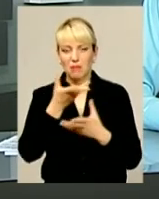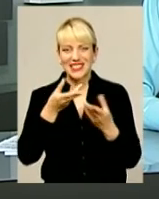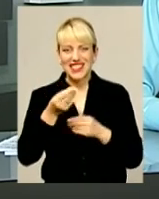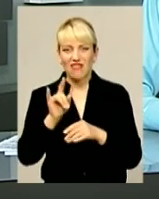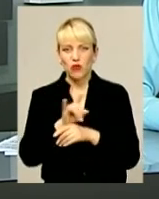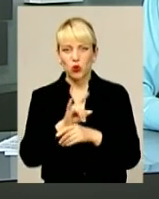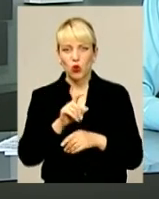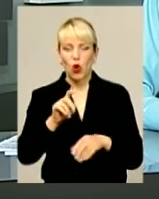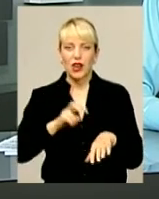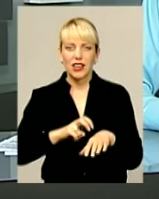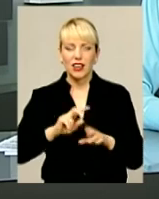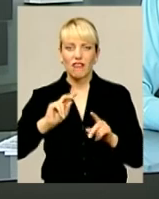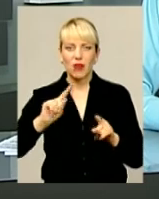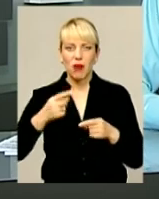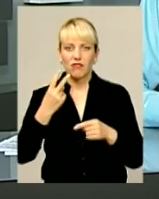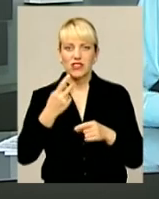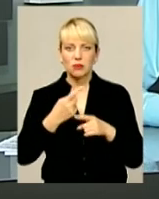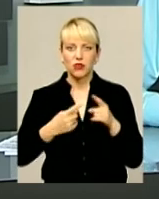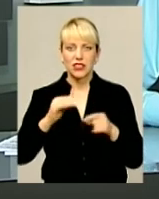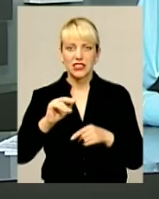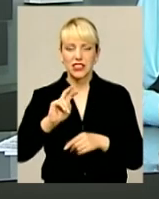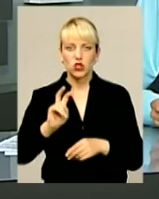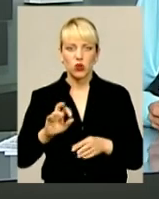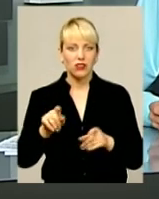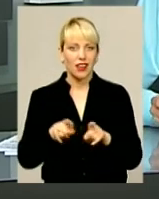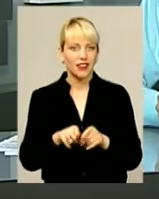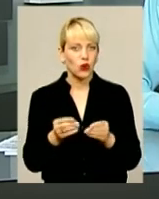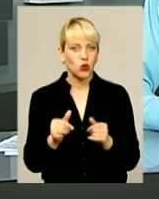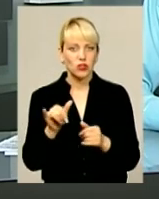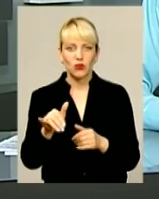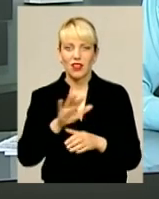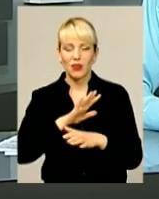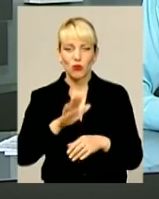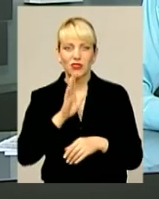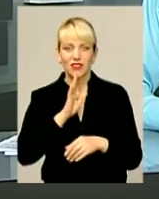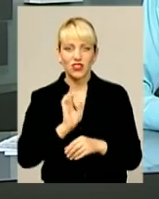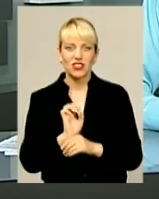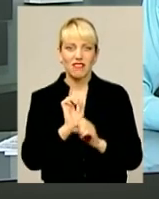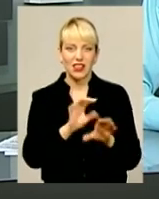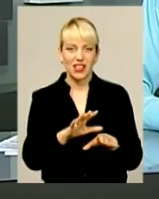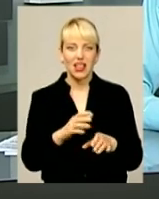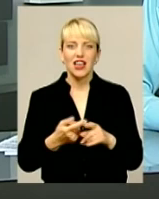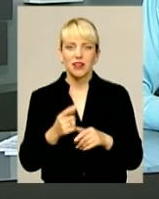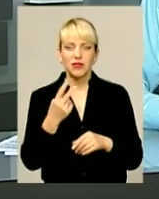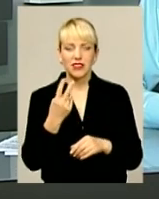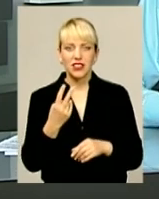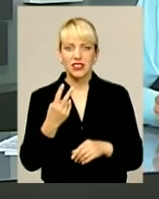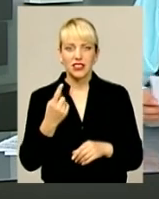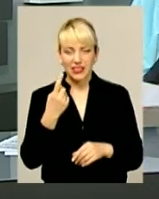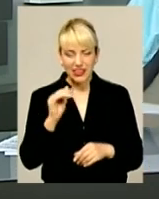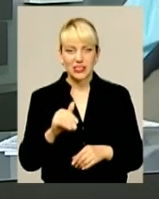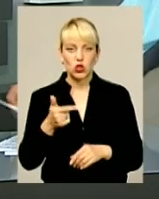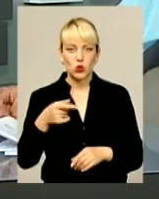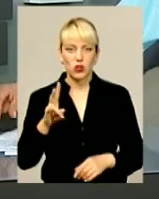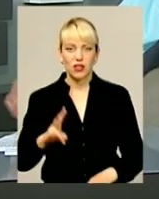2,5 тисячі доларів. Таких коштів у пенсіонерки не було, та вона віддала аферисту тисячу гривень. Слідство наразі